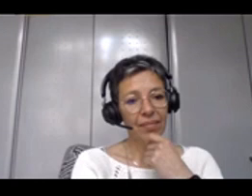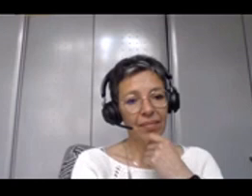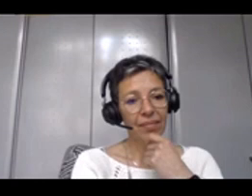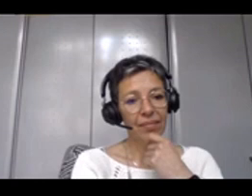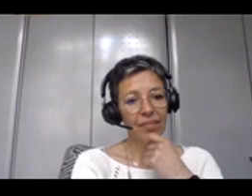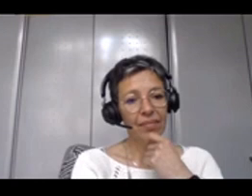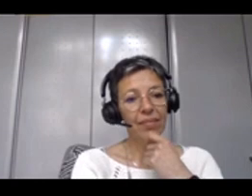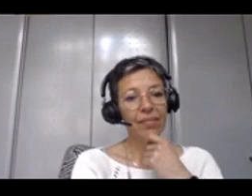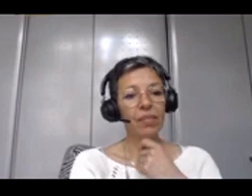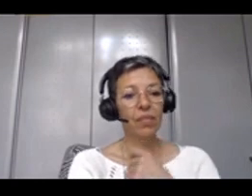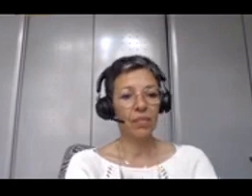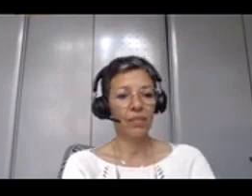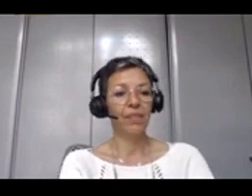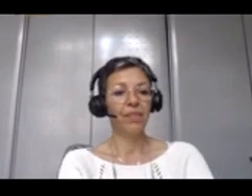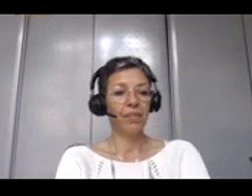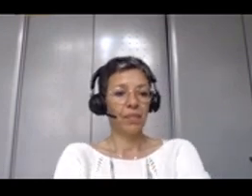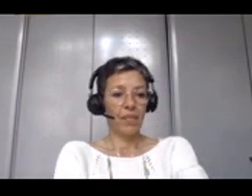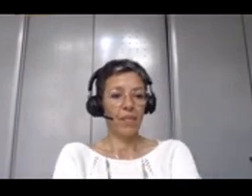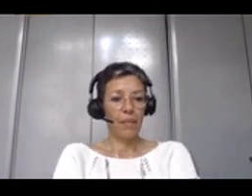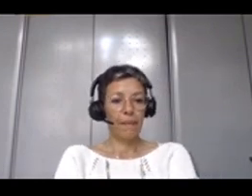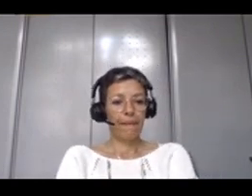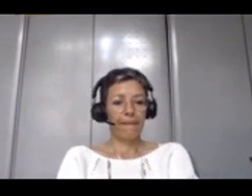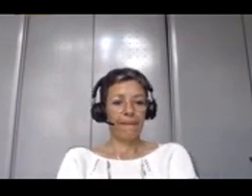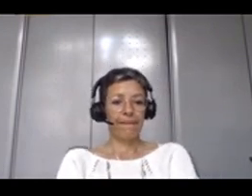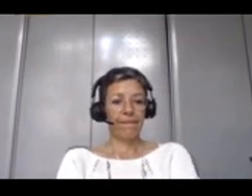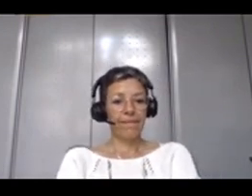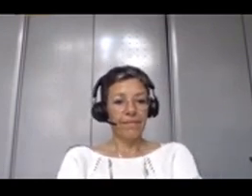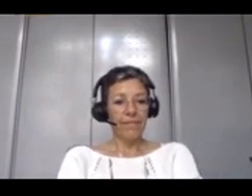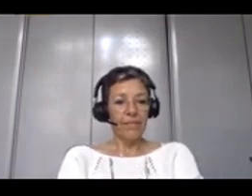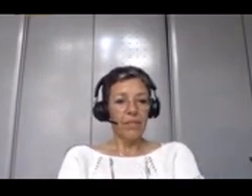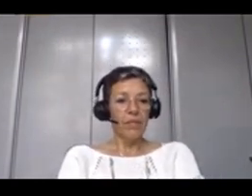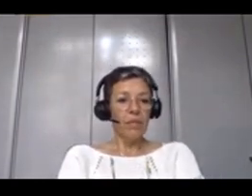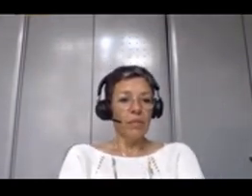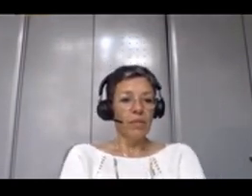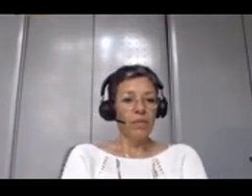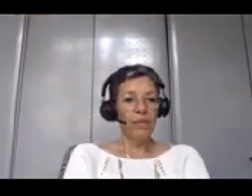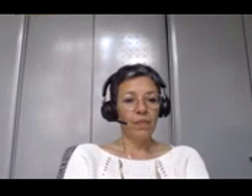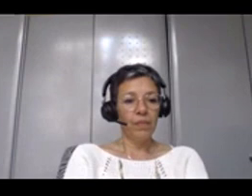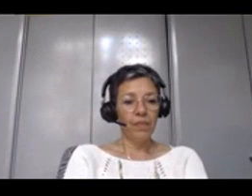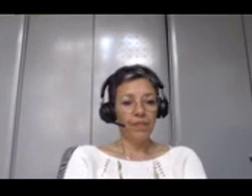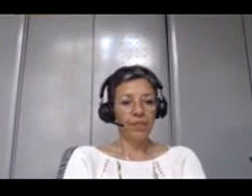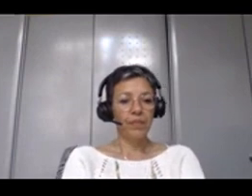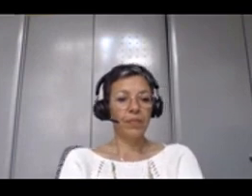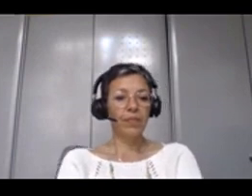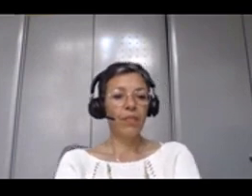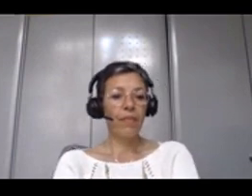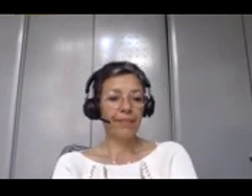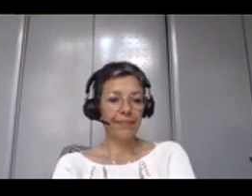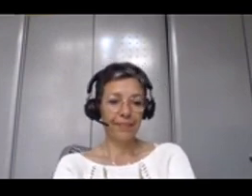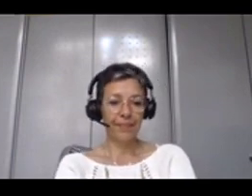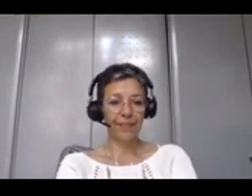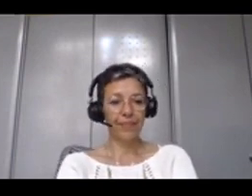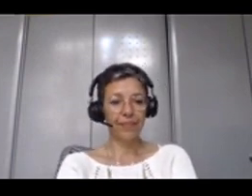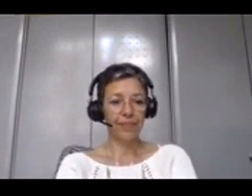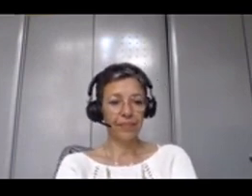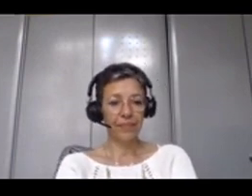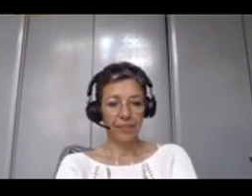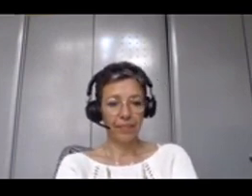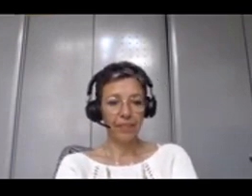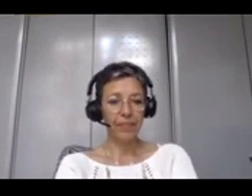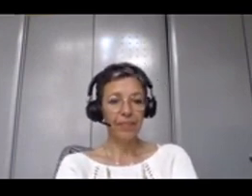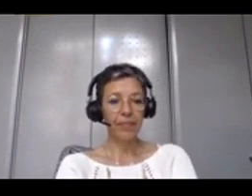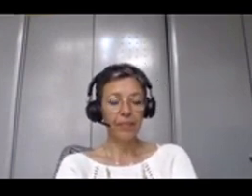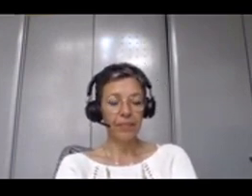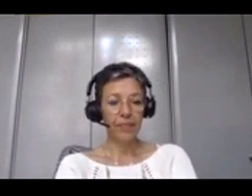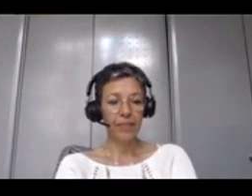la série loin, Level of Information Me, qui va répondre à ces problématiques. Comment on définit ce que je veux ? Comment on définit ce que je livre ? Et c'est une